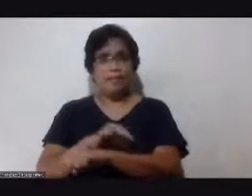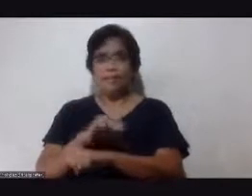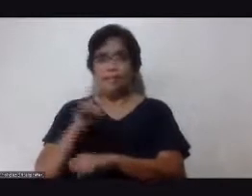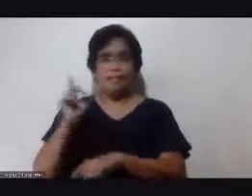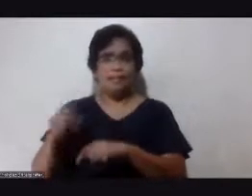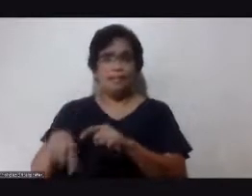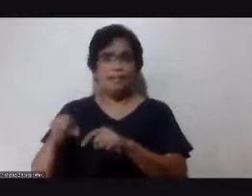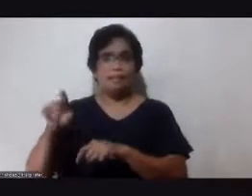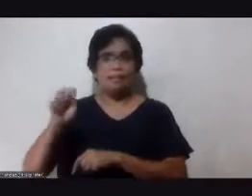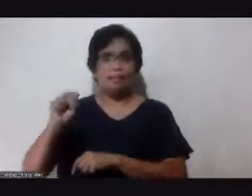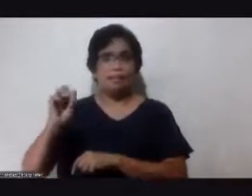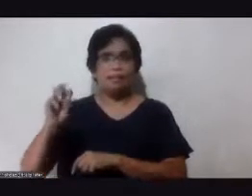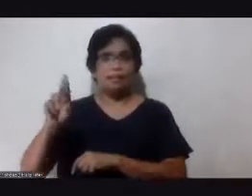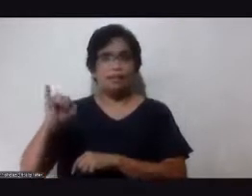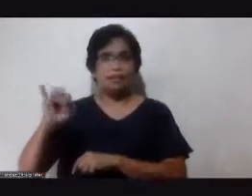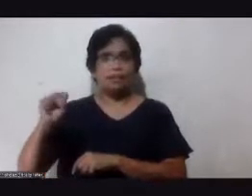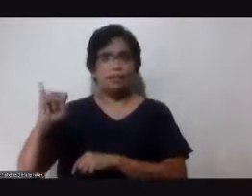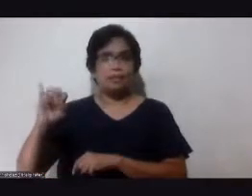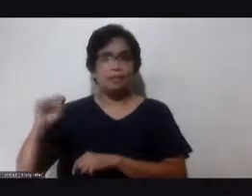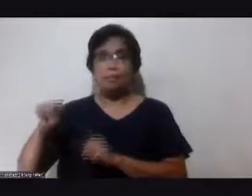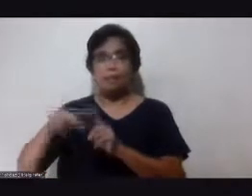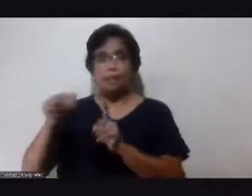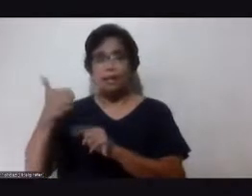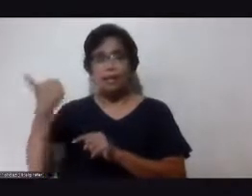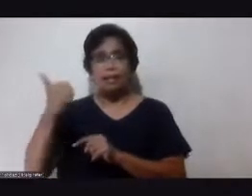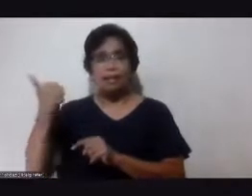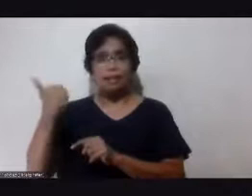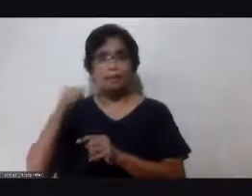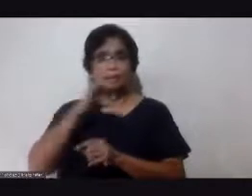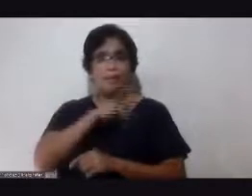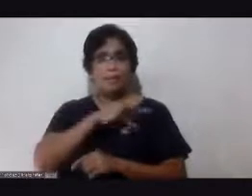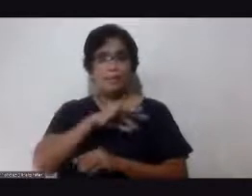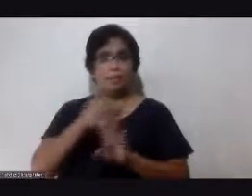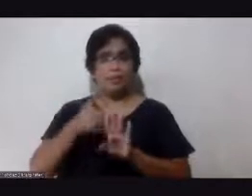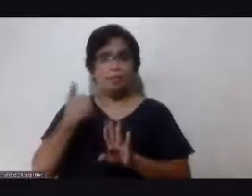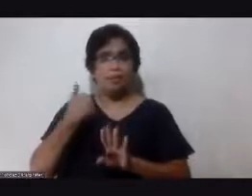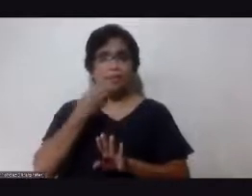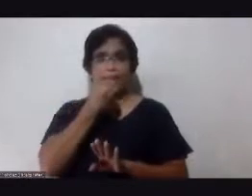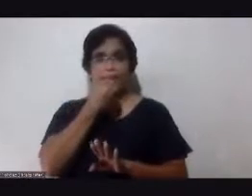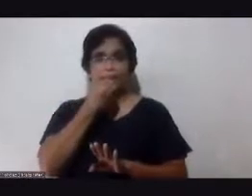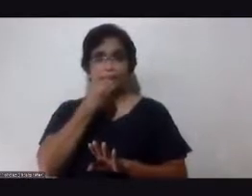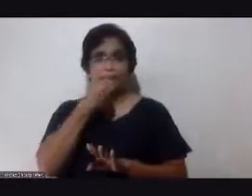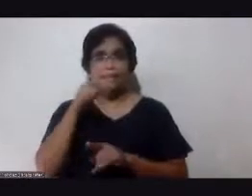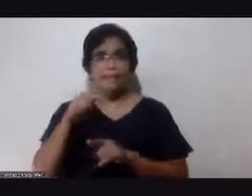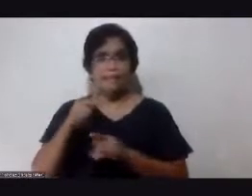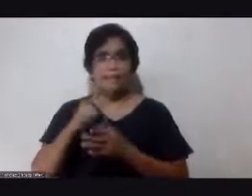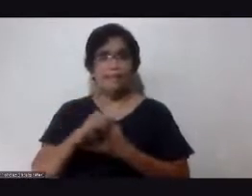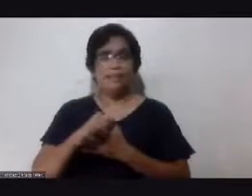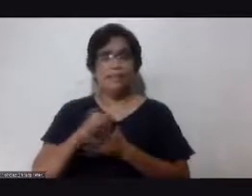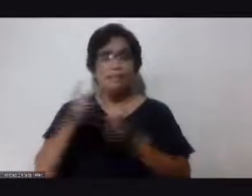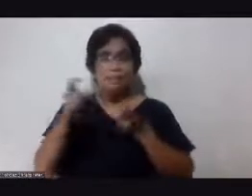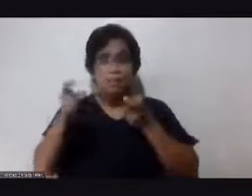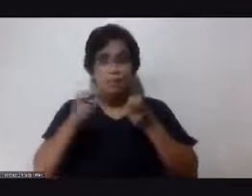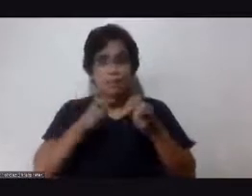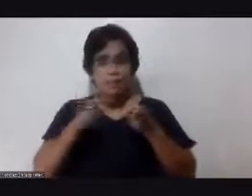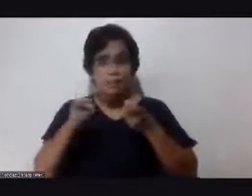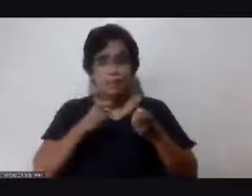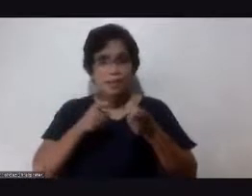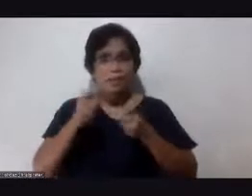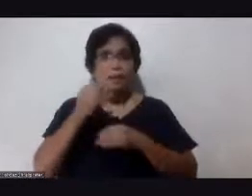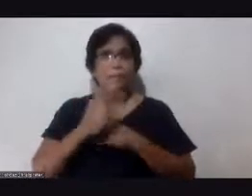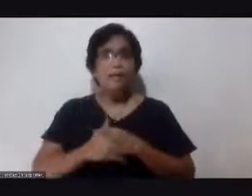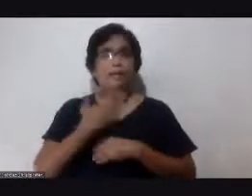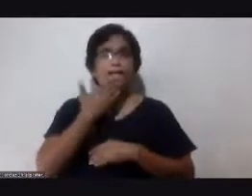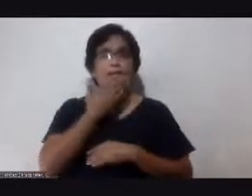pero the other benefit ng pag-inom ng ampalaya before eating is that nakakapag-control siya ng blood